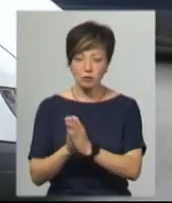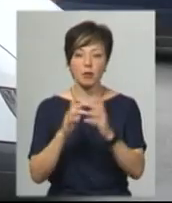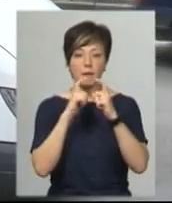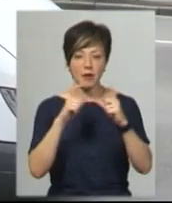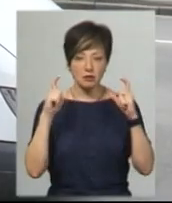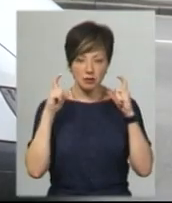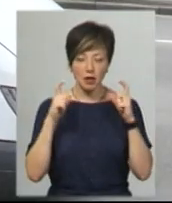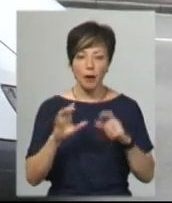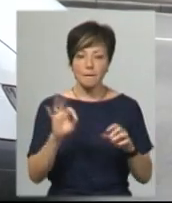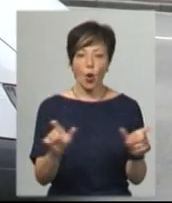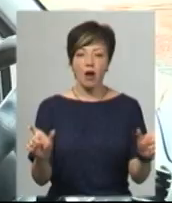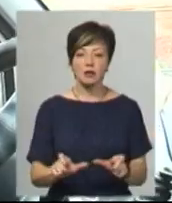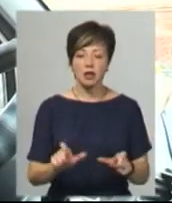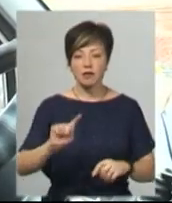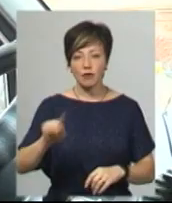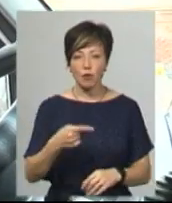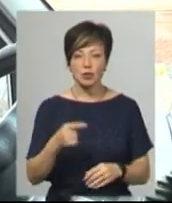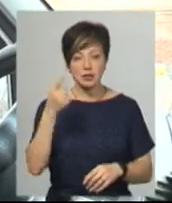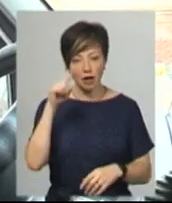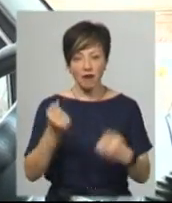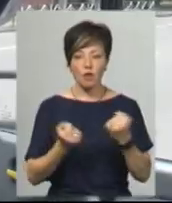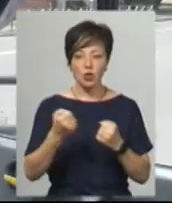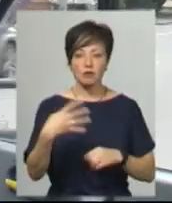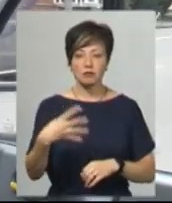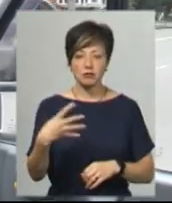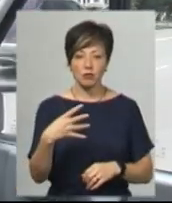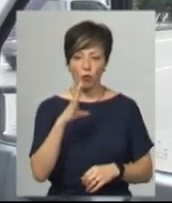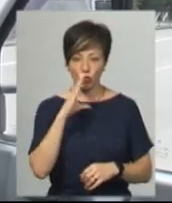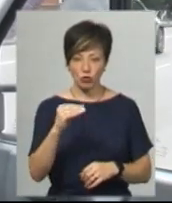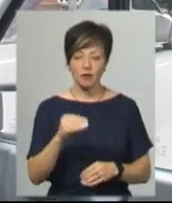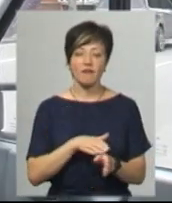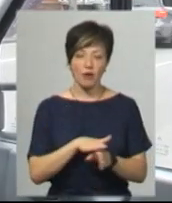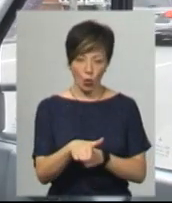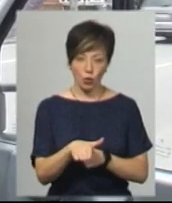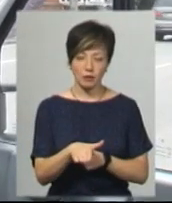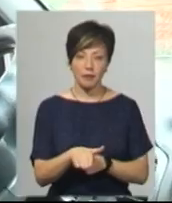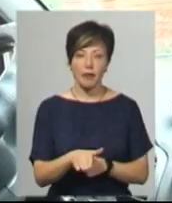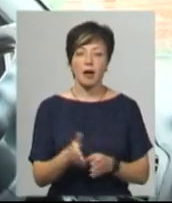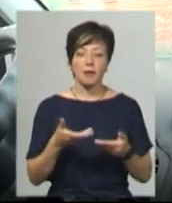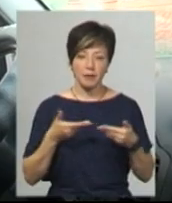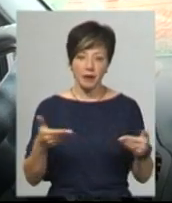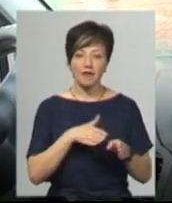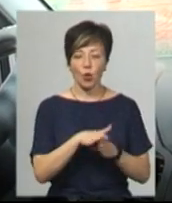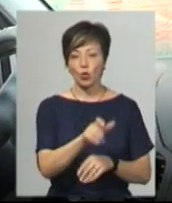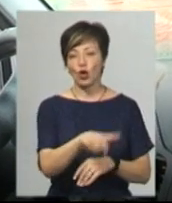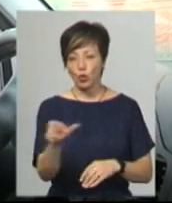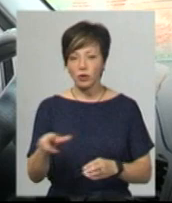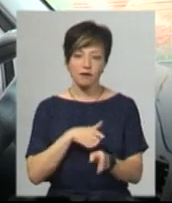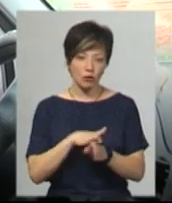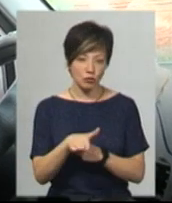Про карантинні обмеження знає водій 40-го маршруту Микола. Переконує, виконує їх. Ми дотримуємося, люди дотримуються